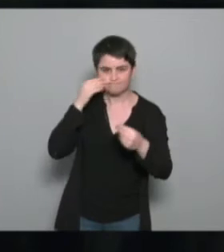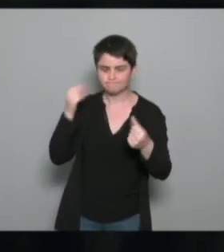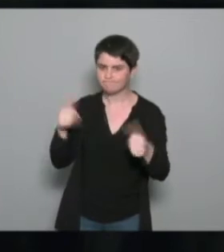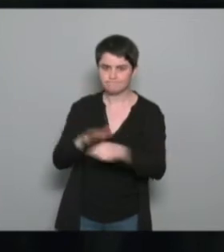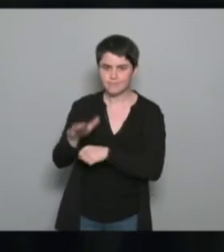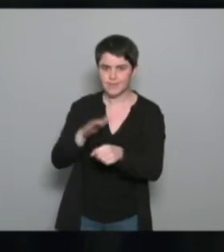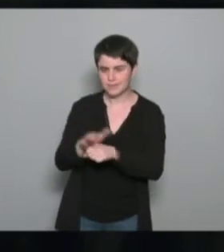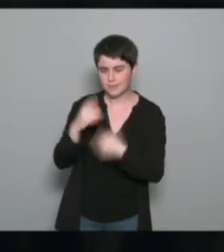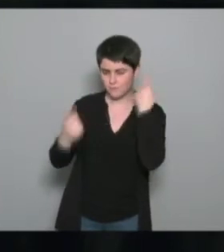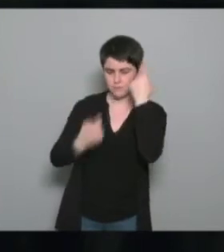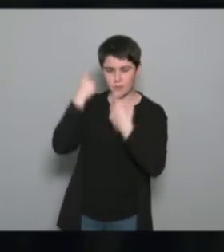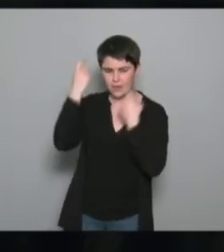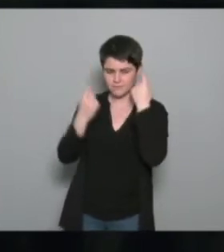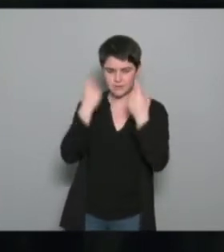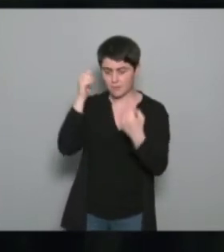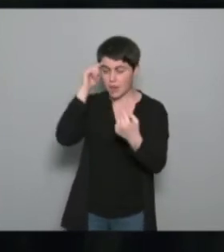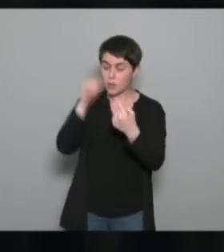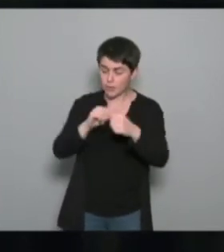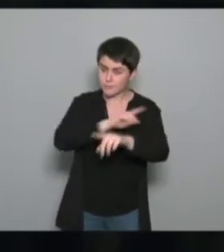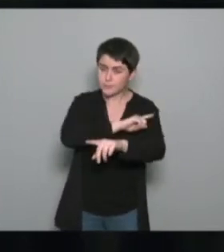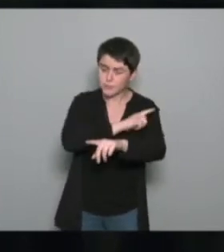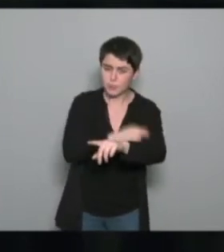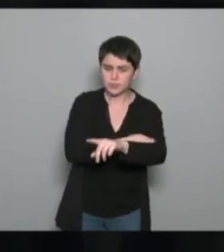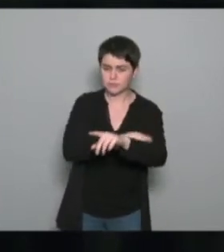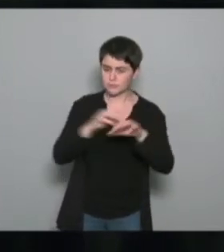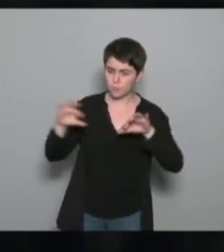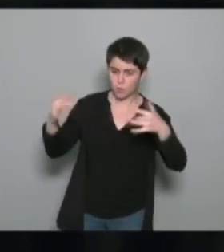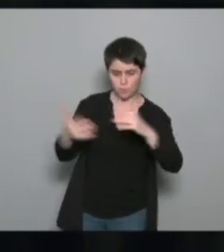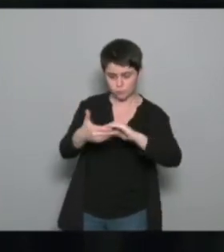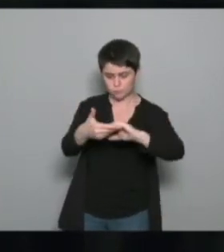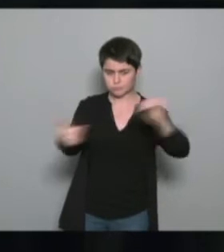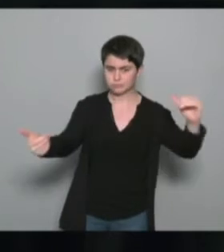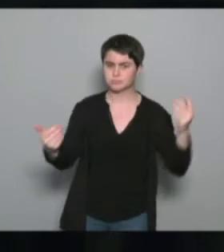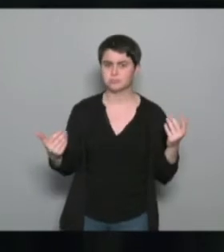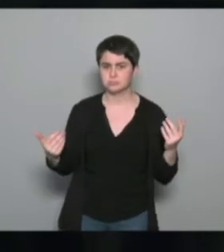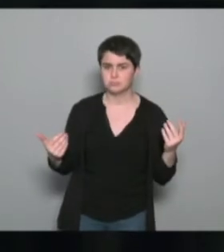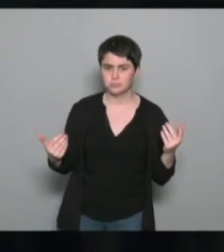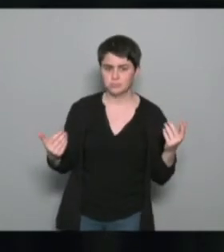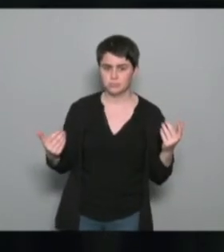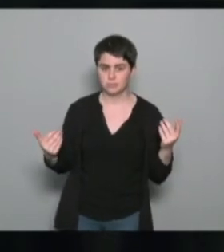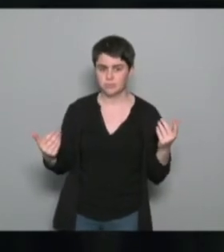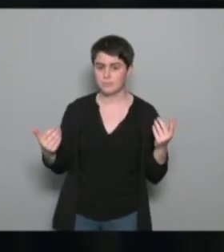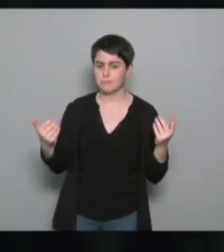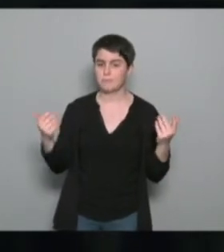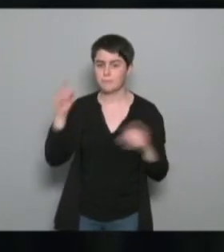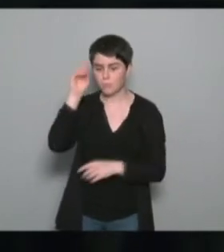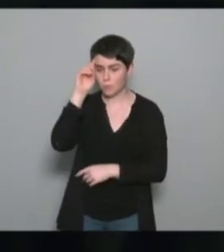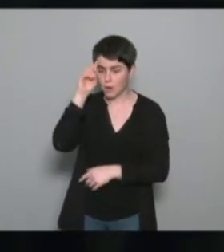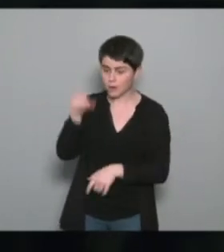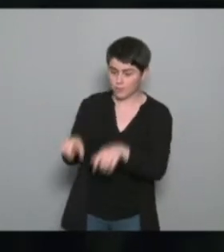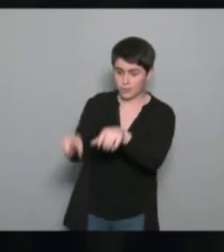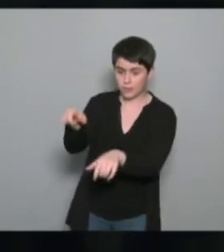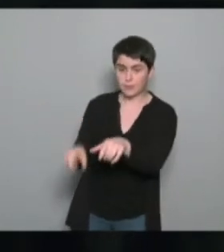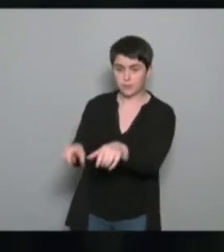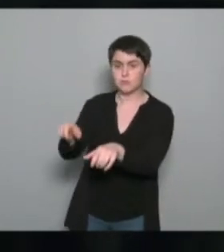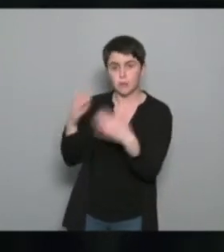parce qu'on s'est rendu compte que sur le mouvement sportif, finalement, il y avait une marge très, très haute, parce que non seulement ce sont des gens qui n'ont pas